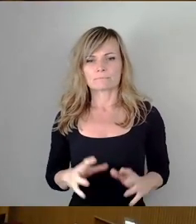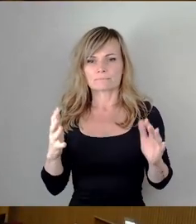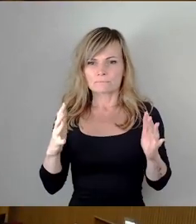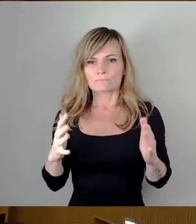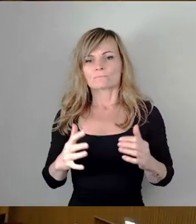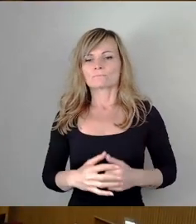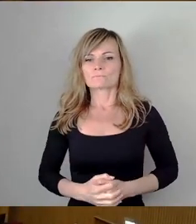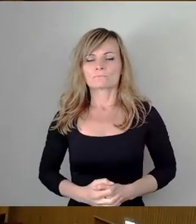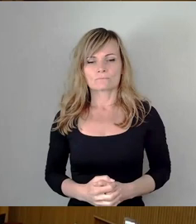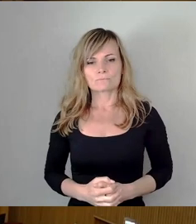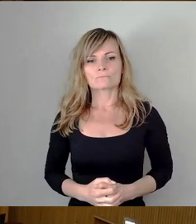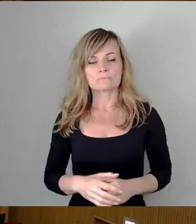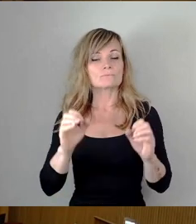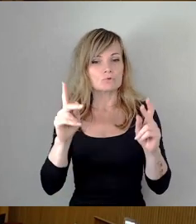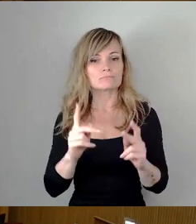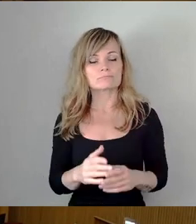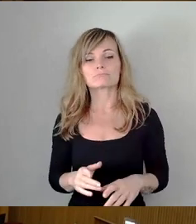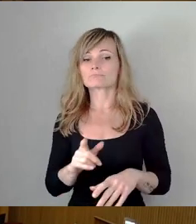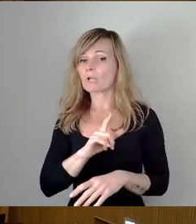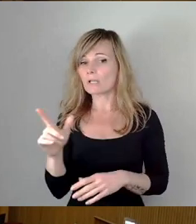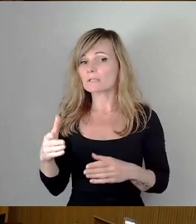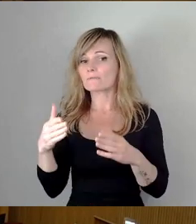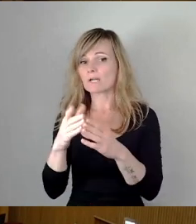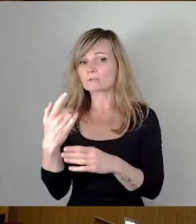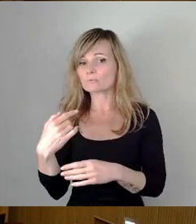Okay, dann Linksfraktion das Wort gewünscht. André Schäuber.